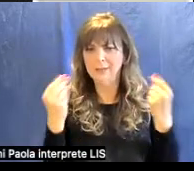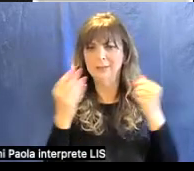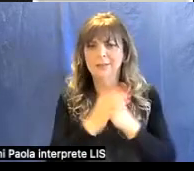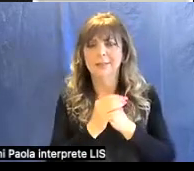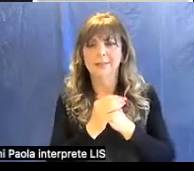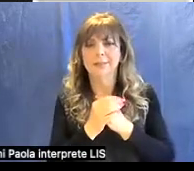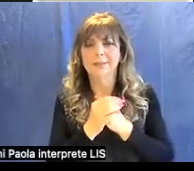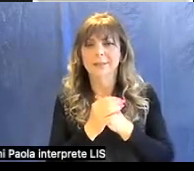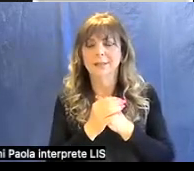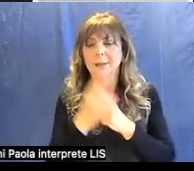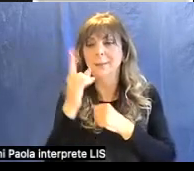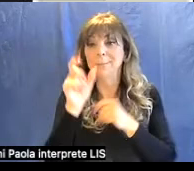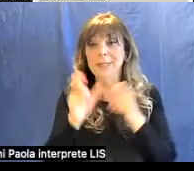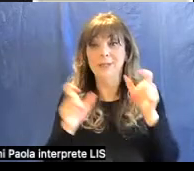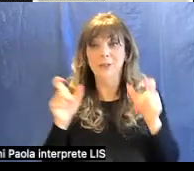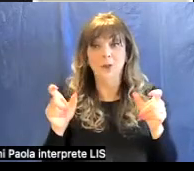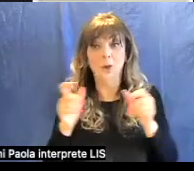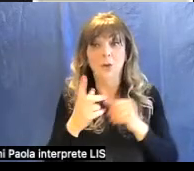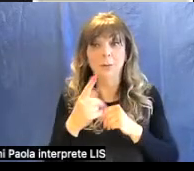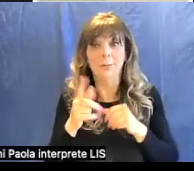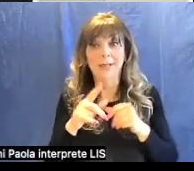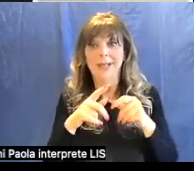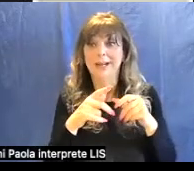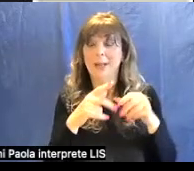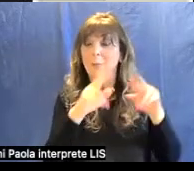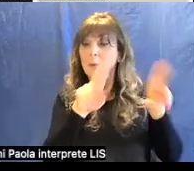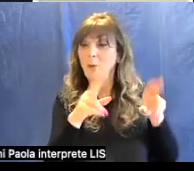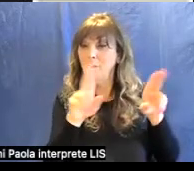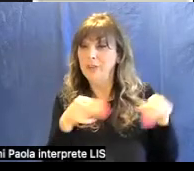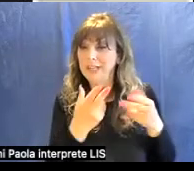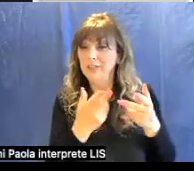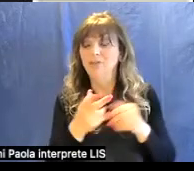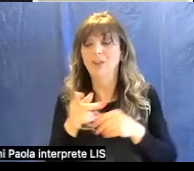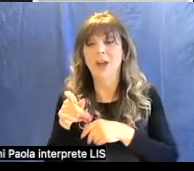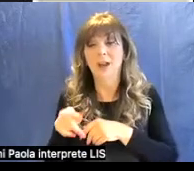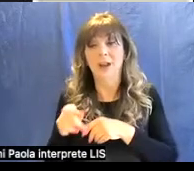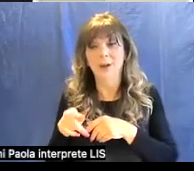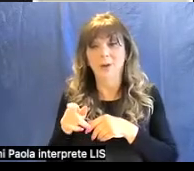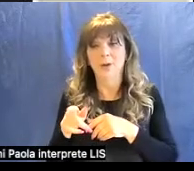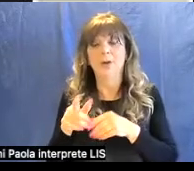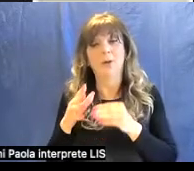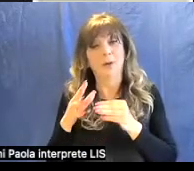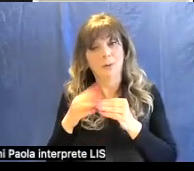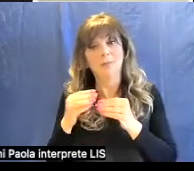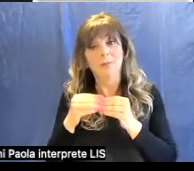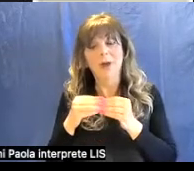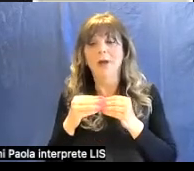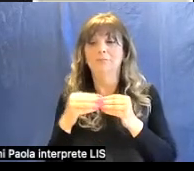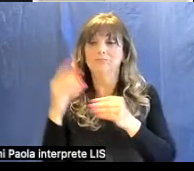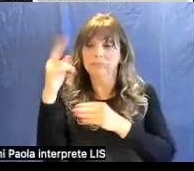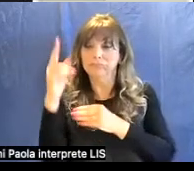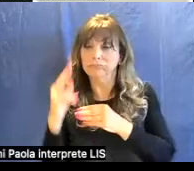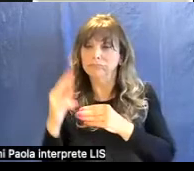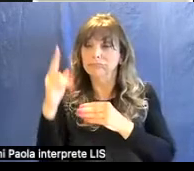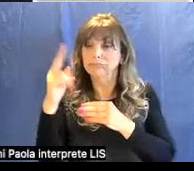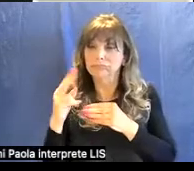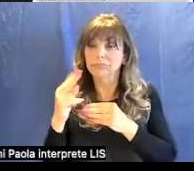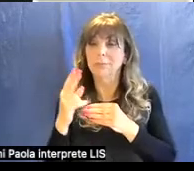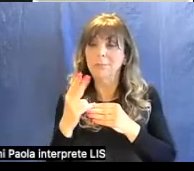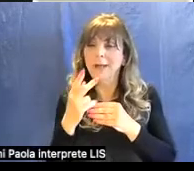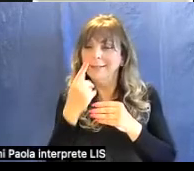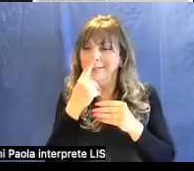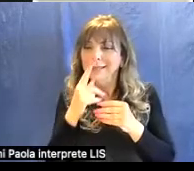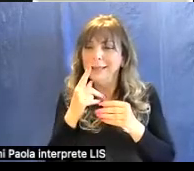i pittori per queste città di provincia spesso eseguivano delle composizioni un po' più arretrate